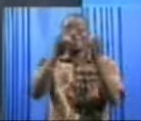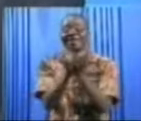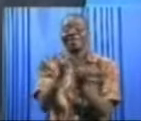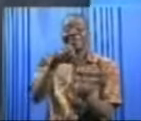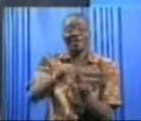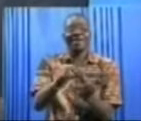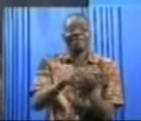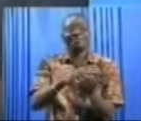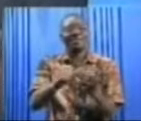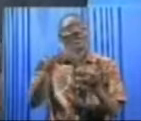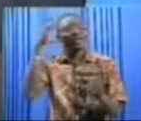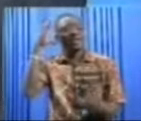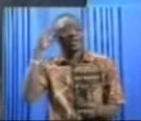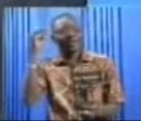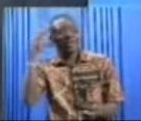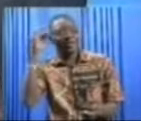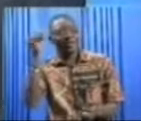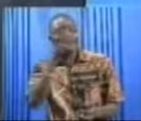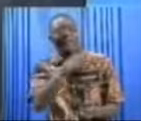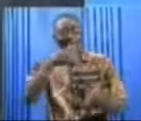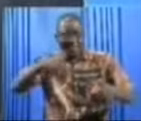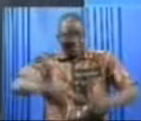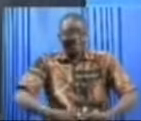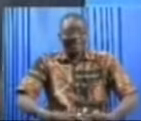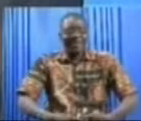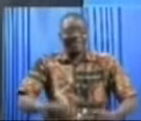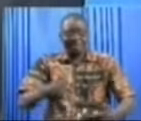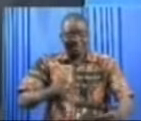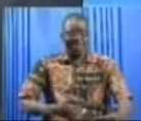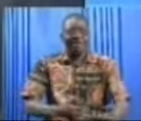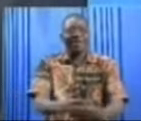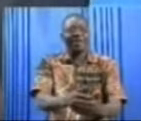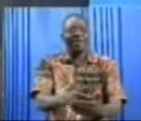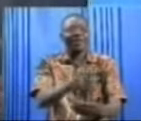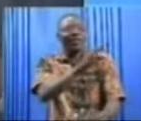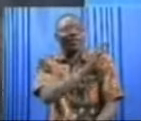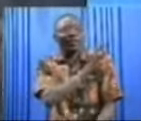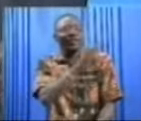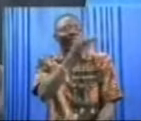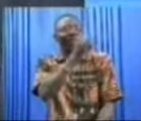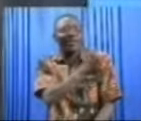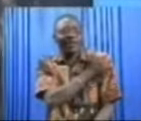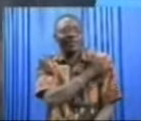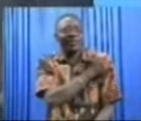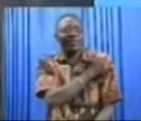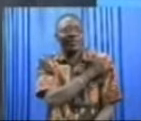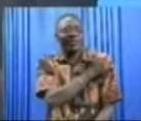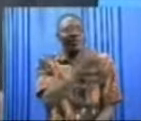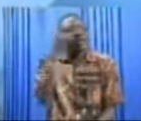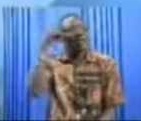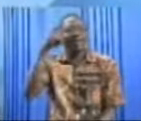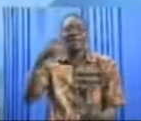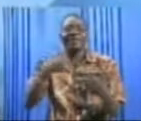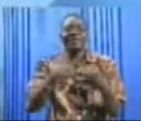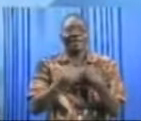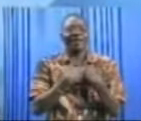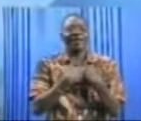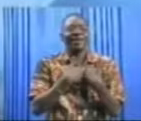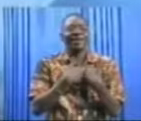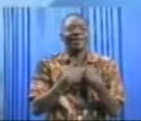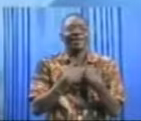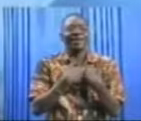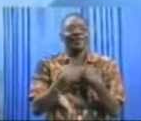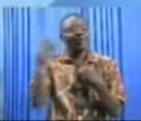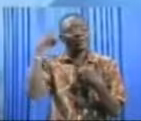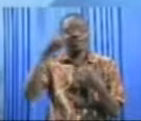de l'expérience. Il y a aussi des jeunes qui sont arrivés. François Yabré, défenseur. En tout cas, il y a un cocktail de y d joué au Maroc.